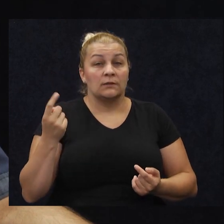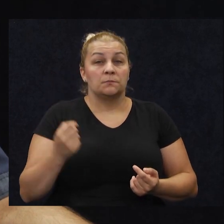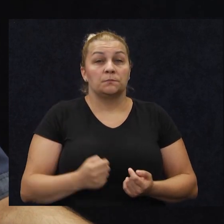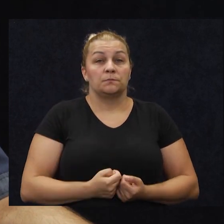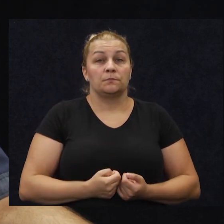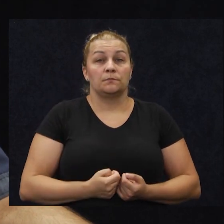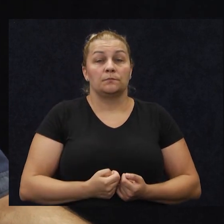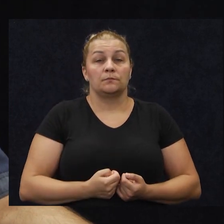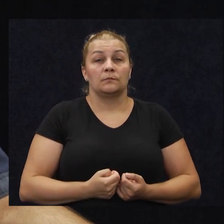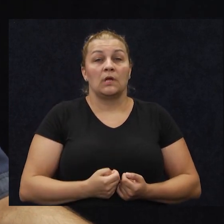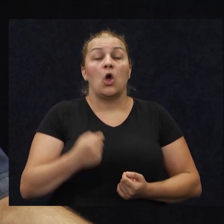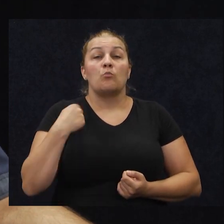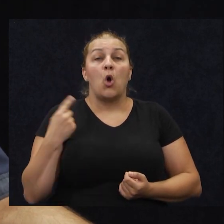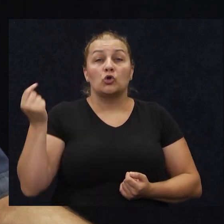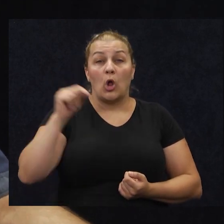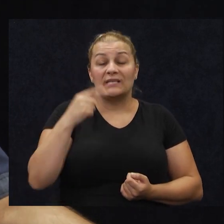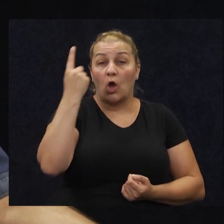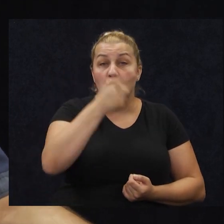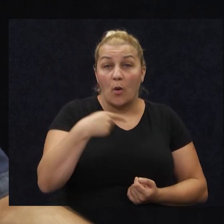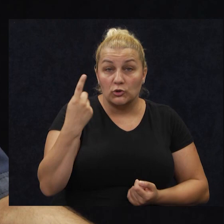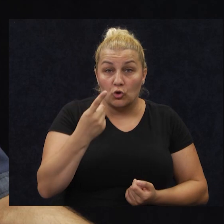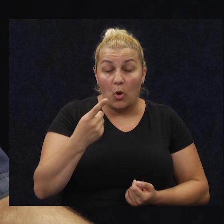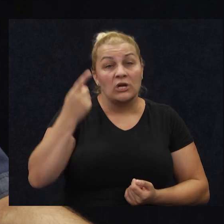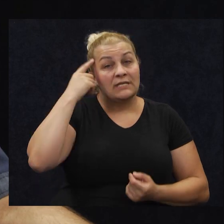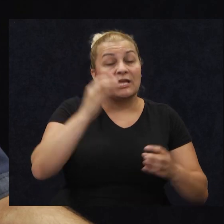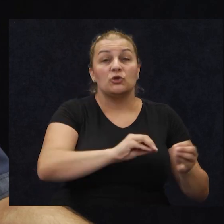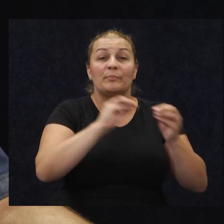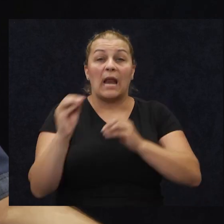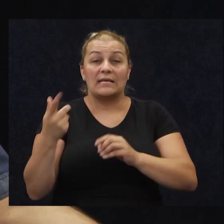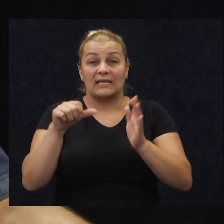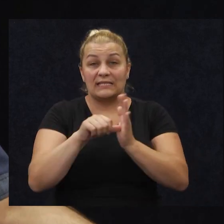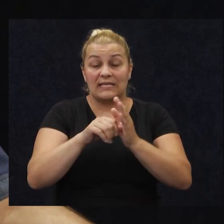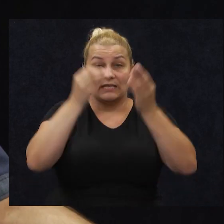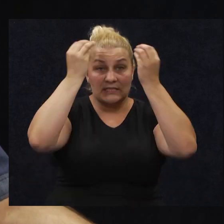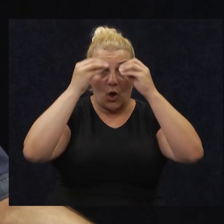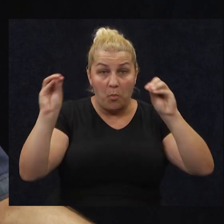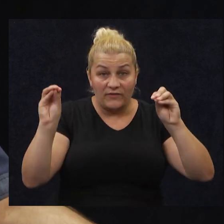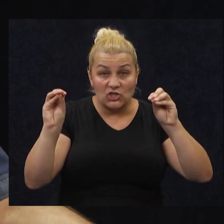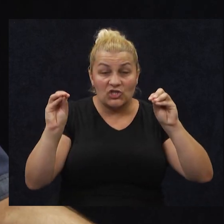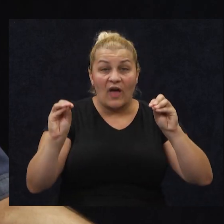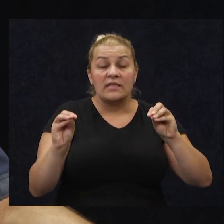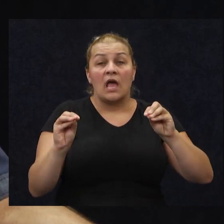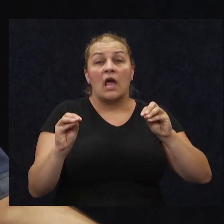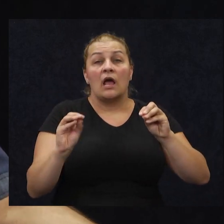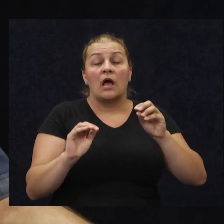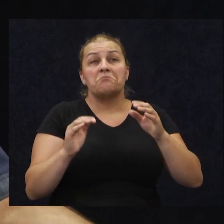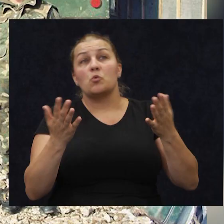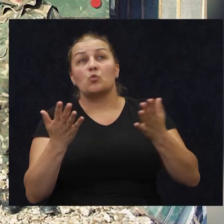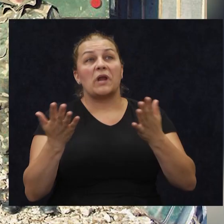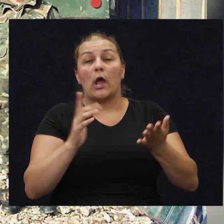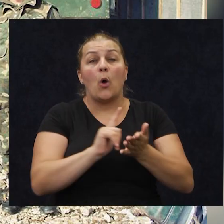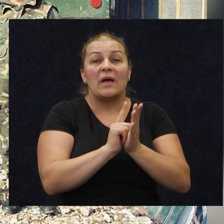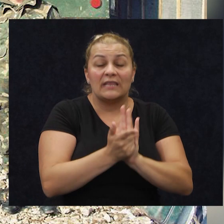da moj dolazak u Omišku bojnu, znači prelazak iz centra za obavišćivanje u Omišku bojnu, je nastupio u nekom trenutku kad